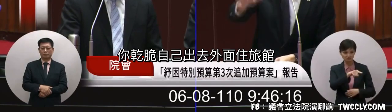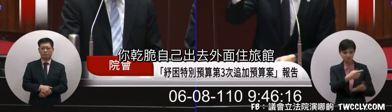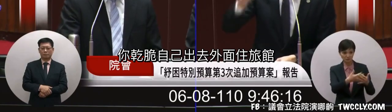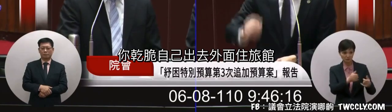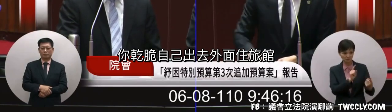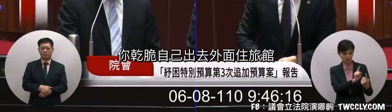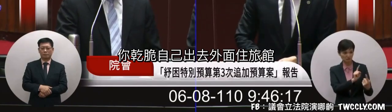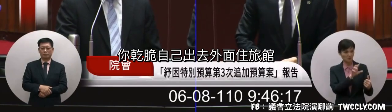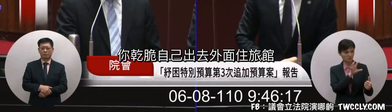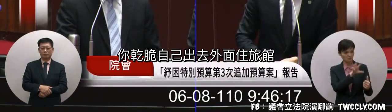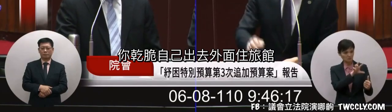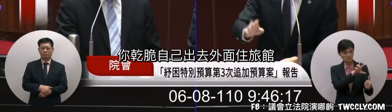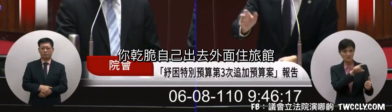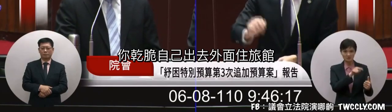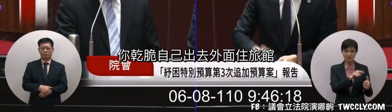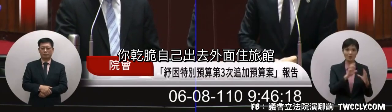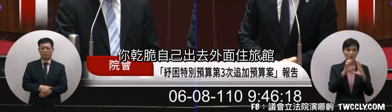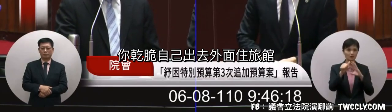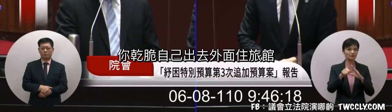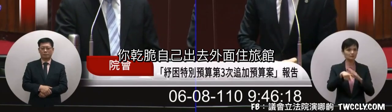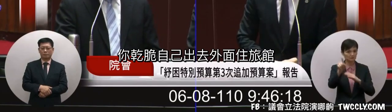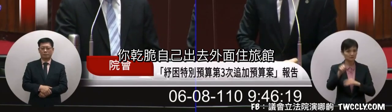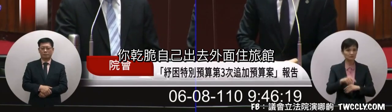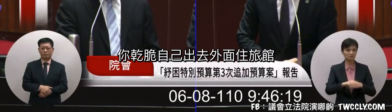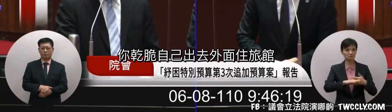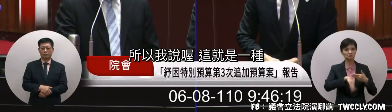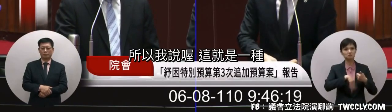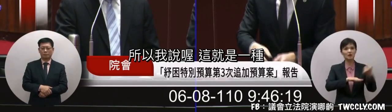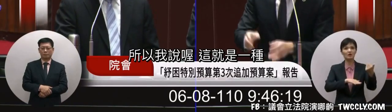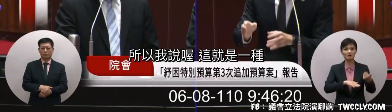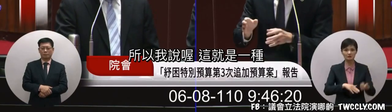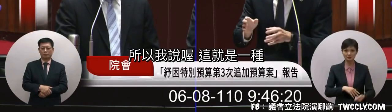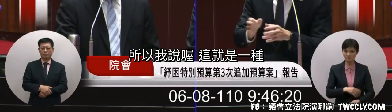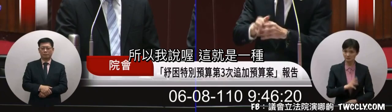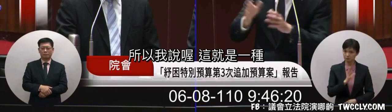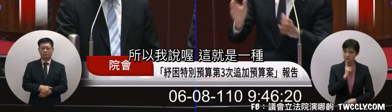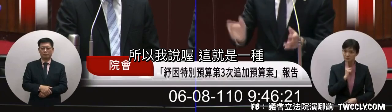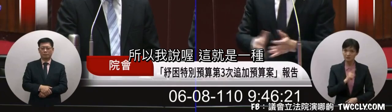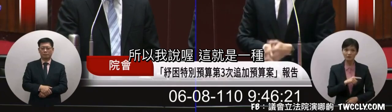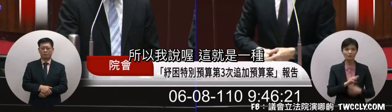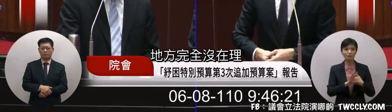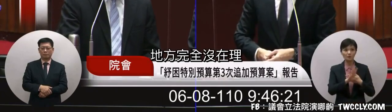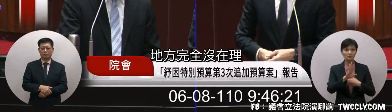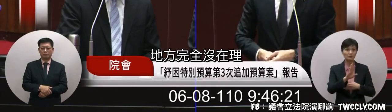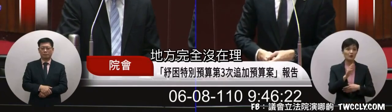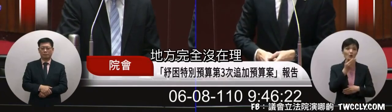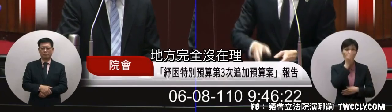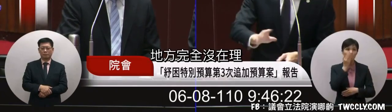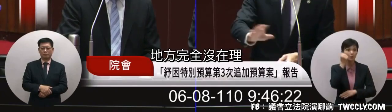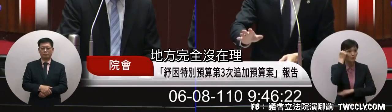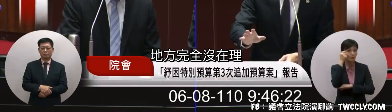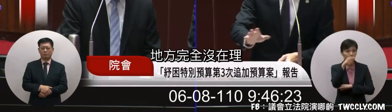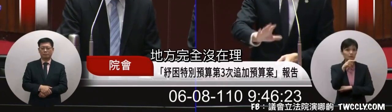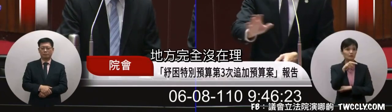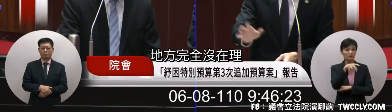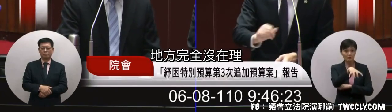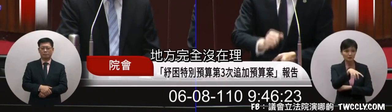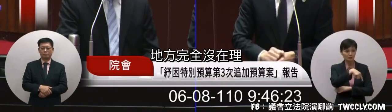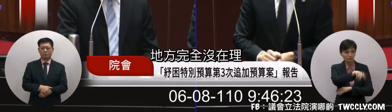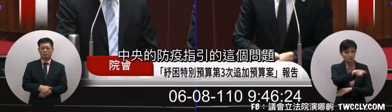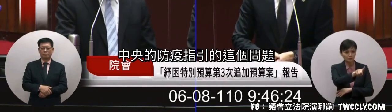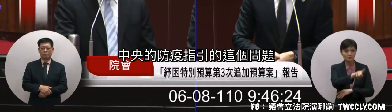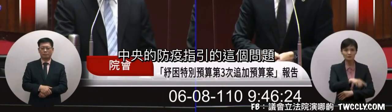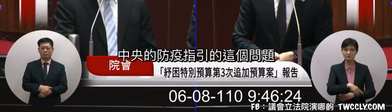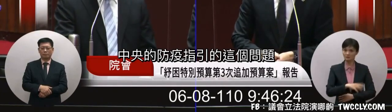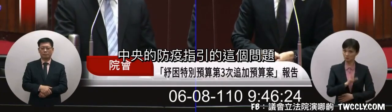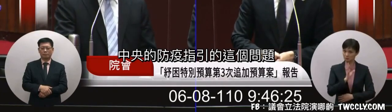整齊自己出去外面帶這個理官所以我說這就是一種這個地方完全沒有